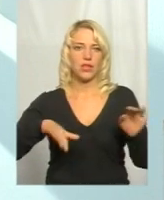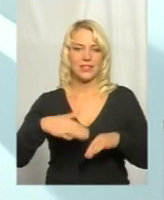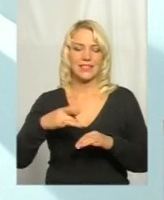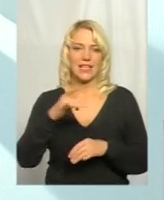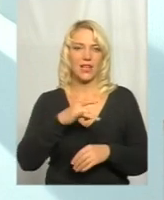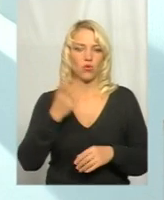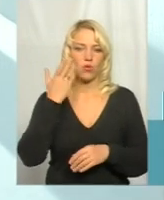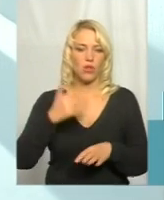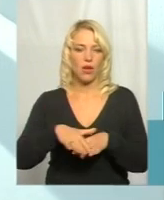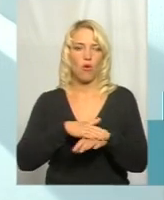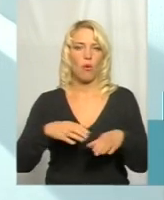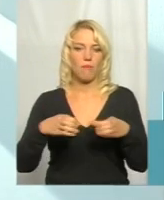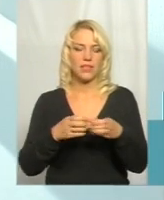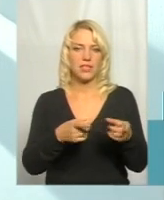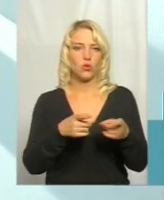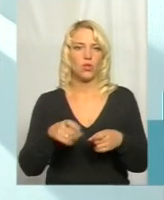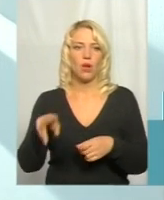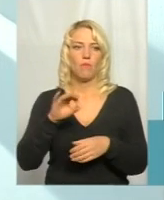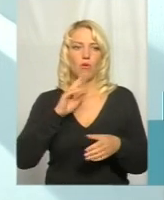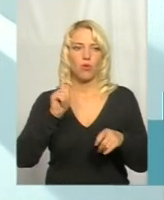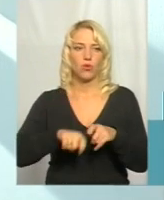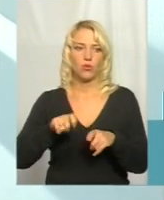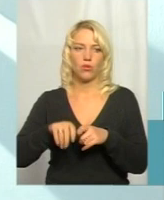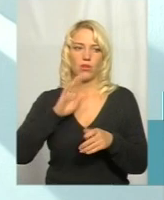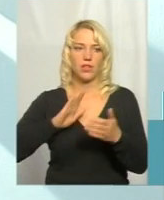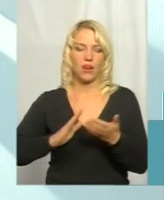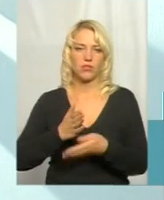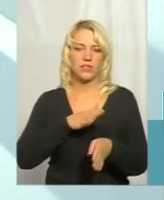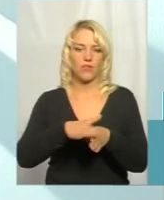році, коли громадськість долучила по контролю якості виконання робіт.